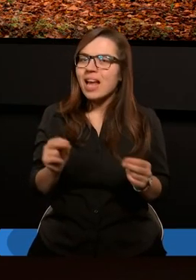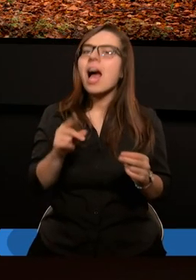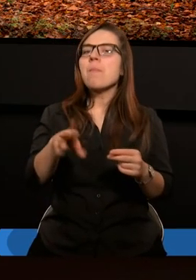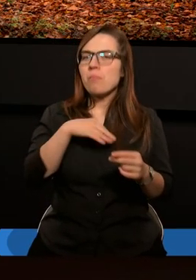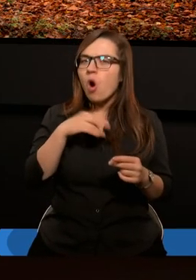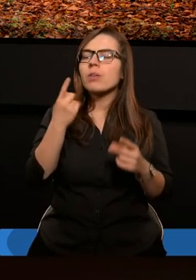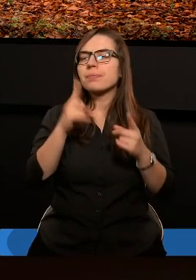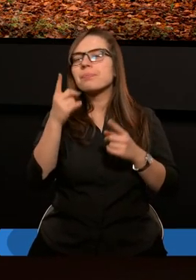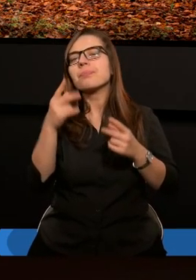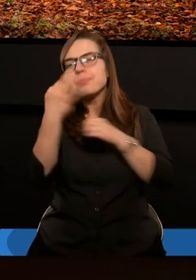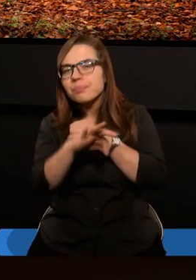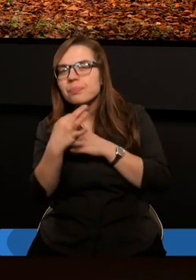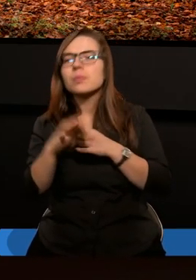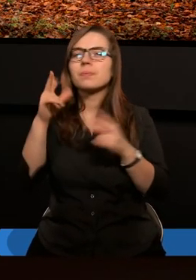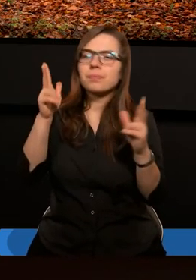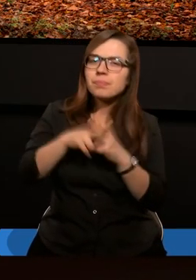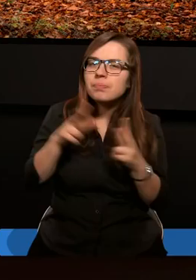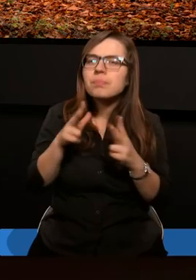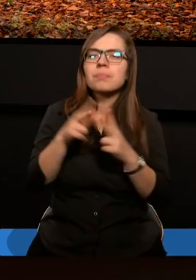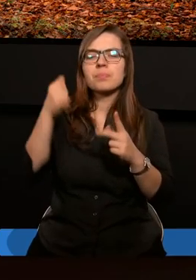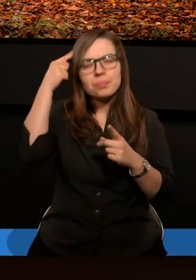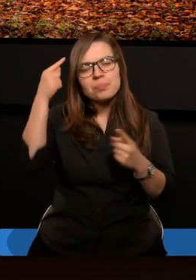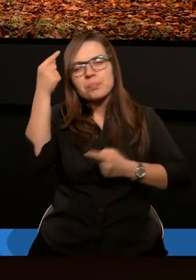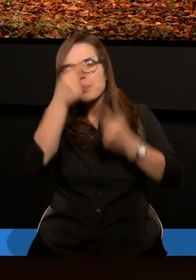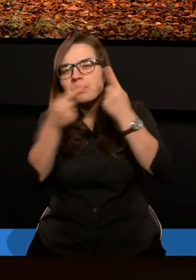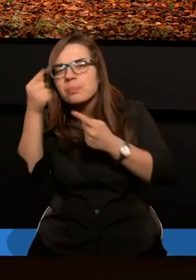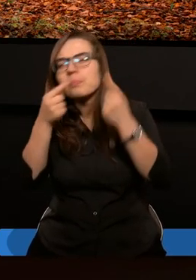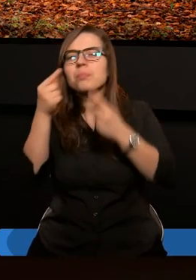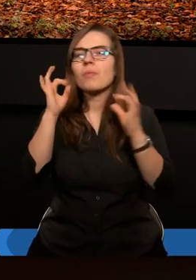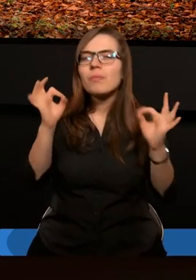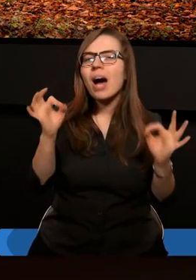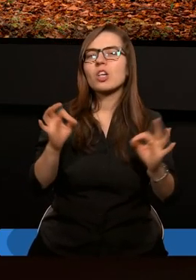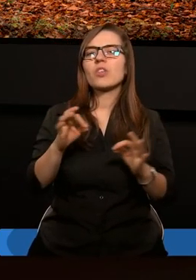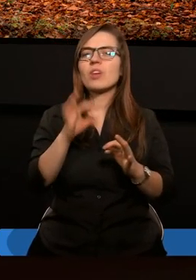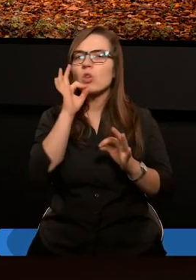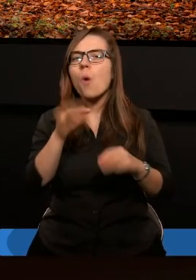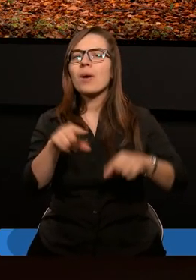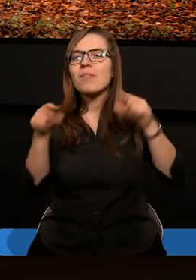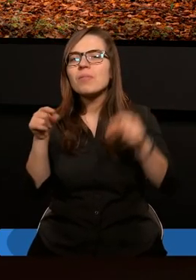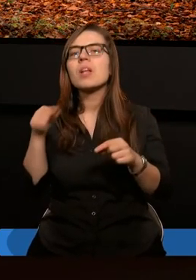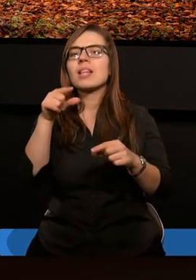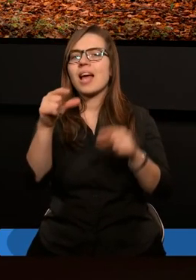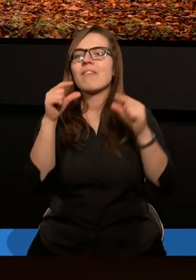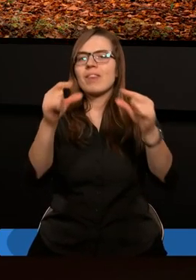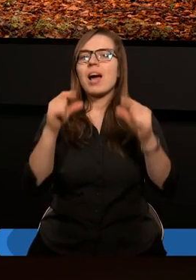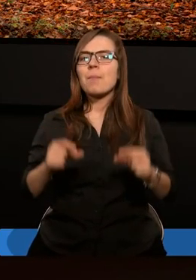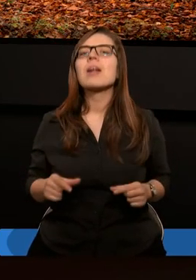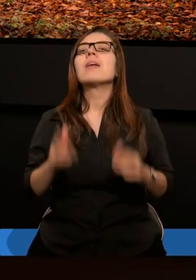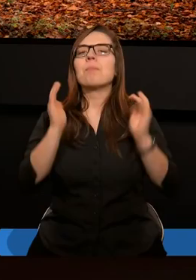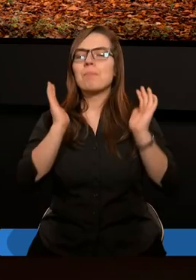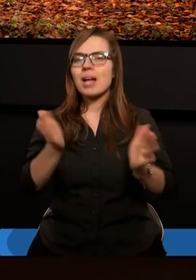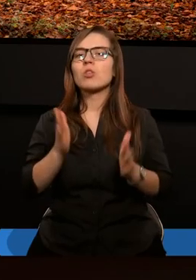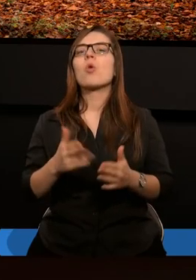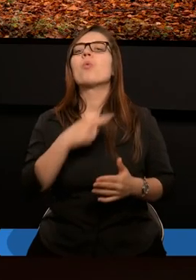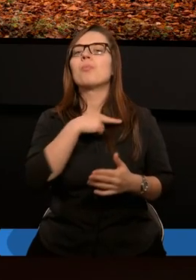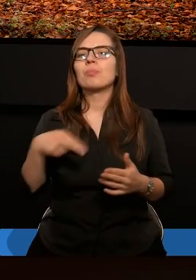będziemy studiowali właściwie, właściwie porównywali teksty i te fragmenty staną